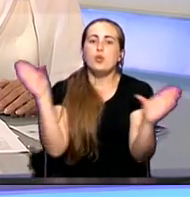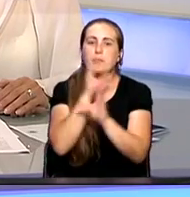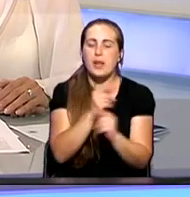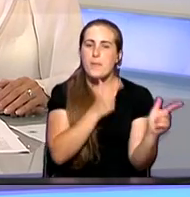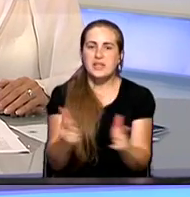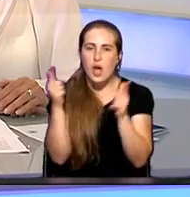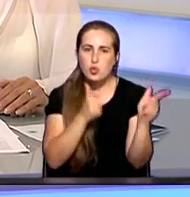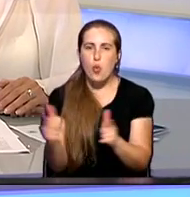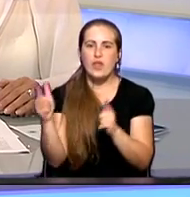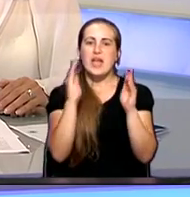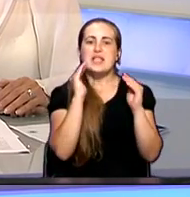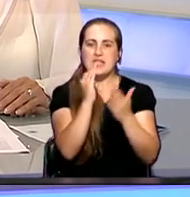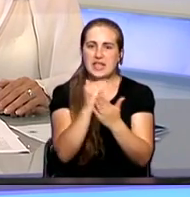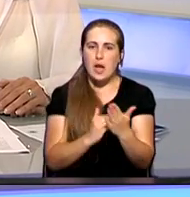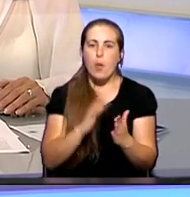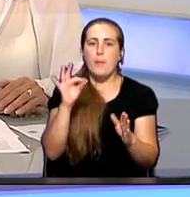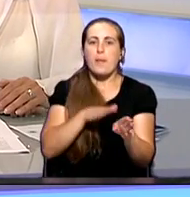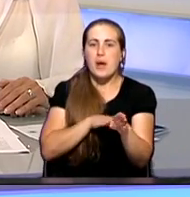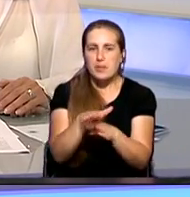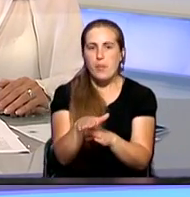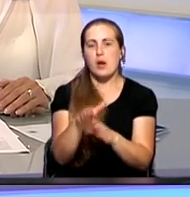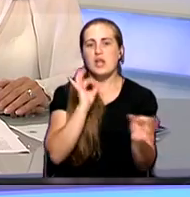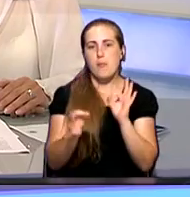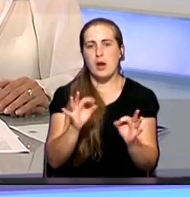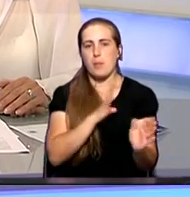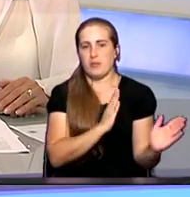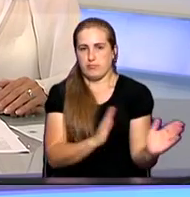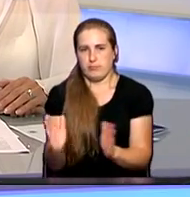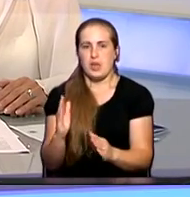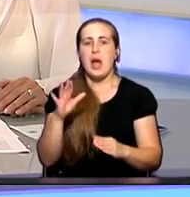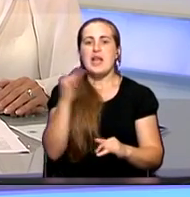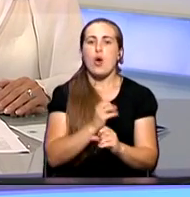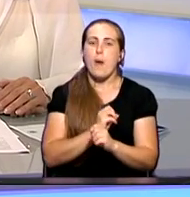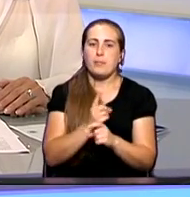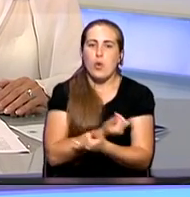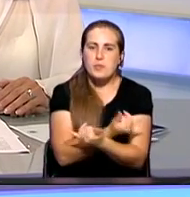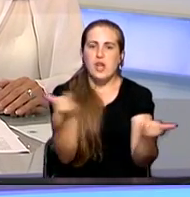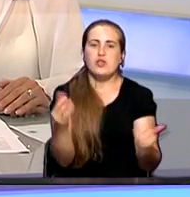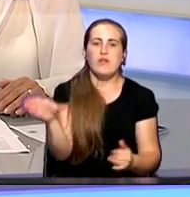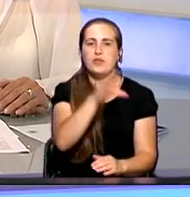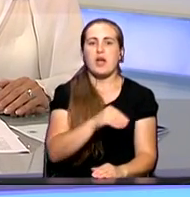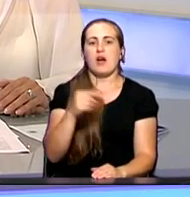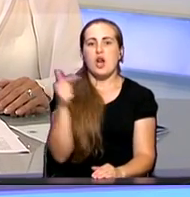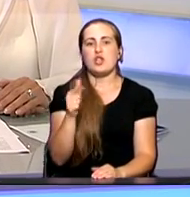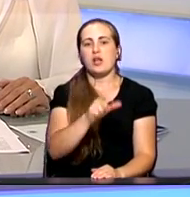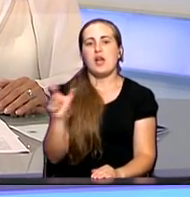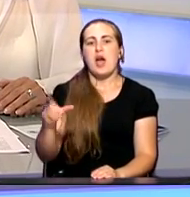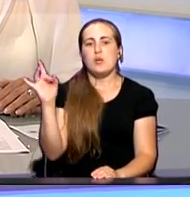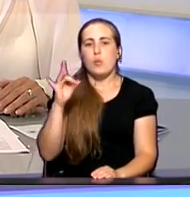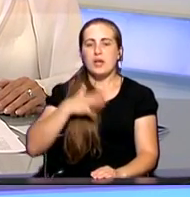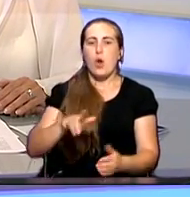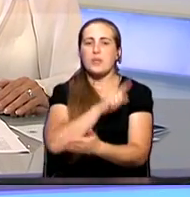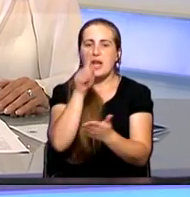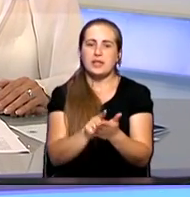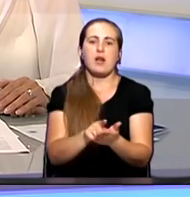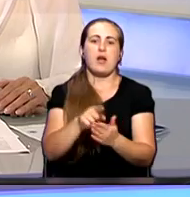систему к нормальному полноценному функционированию и обеспечить всех граждан Республики Крым полисами обязательного медицинского